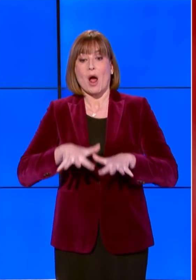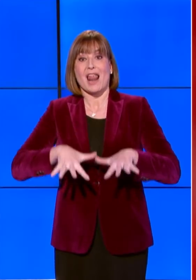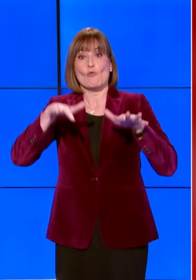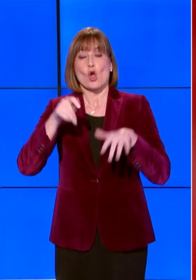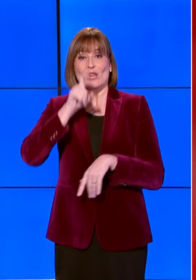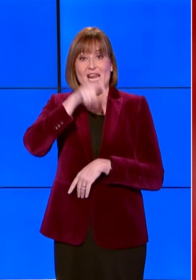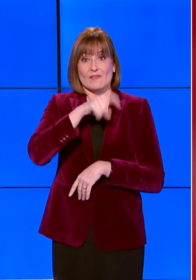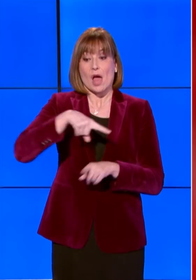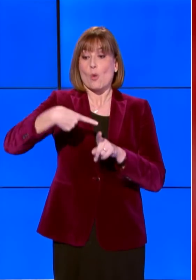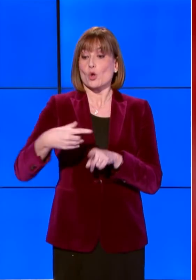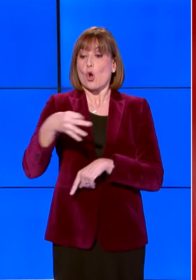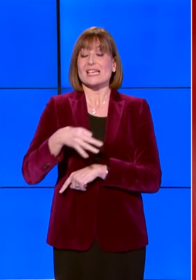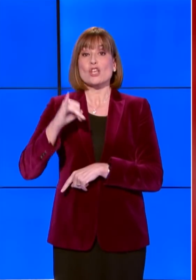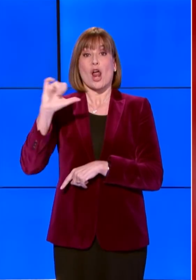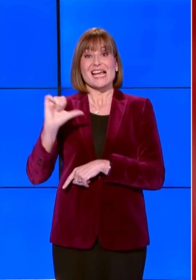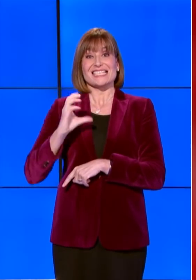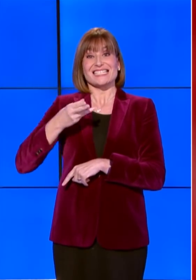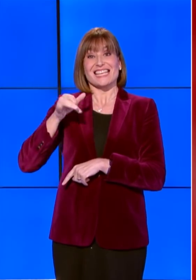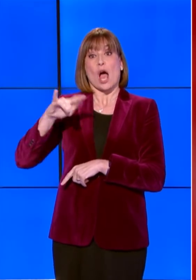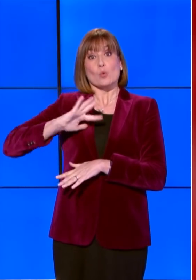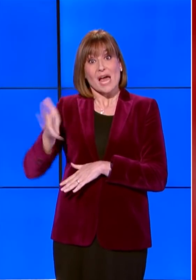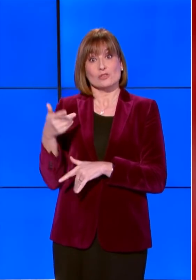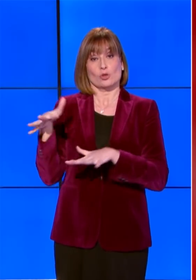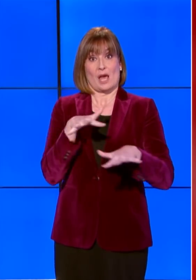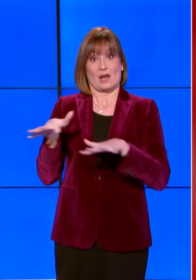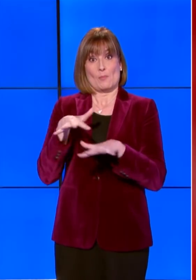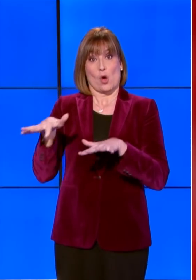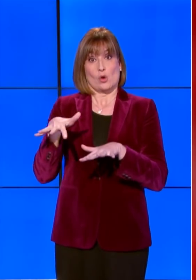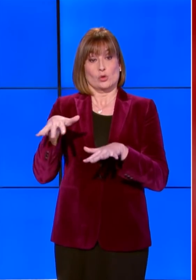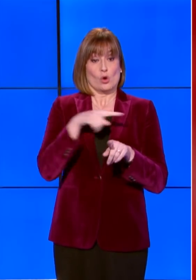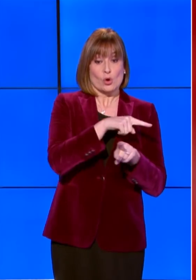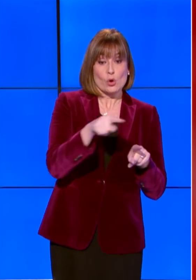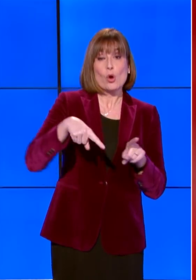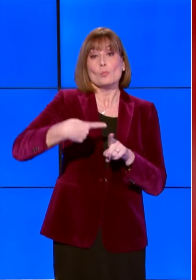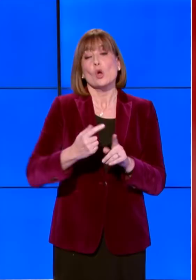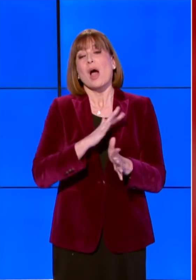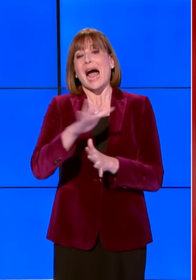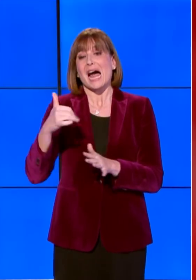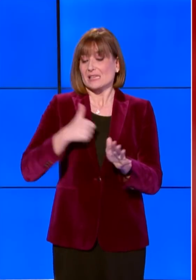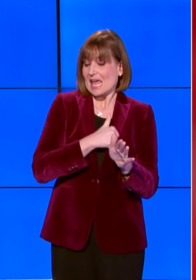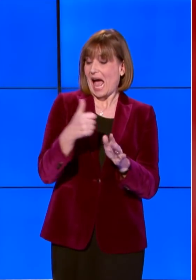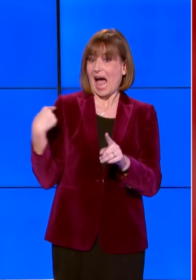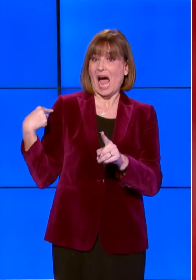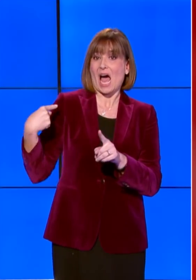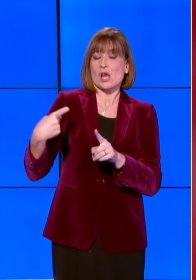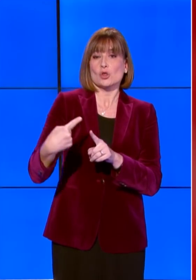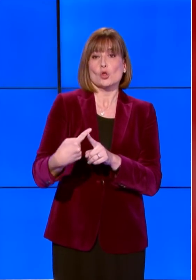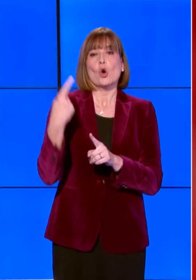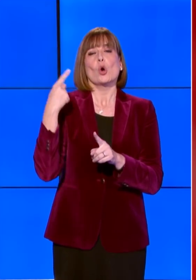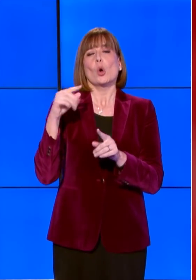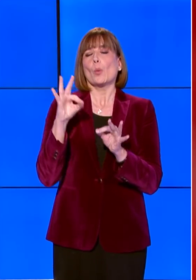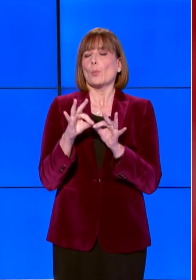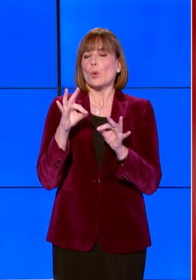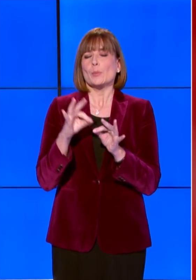Ischia che hanno patito gli effetti di un altro sisma e a tutti coloro che nel corso dell'anno hanno attraversato